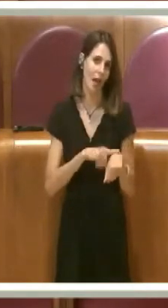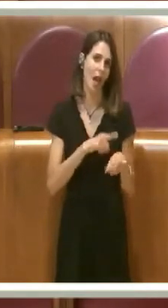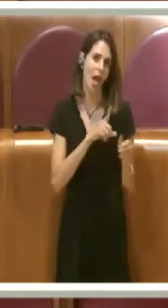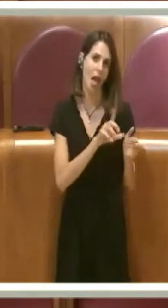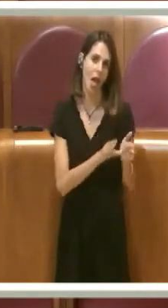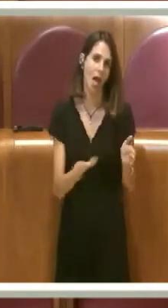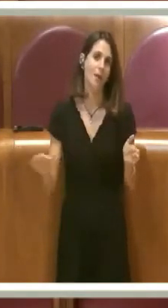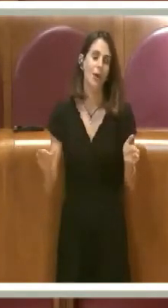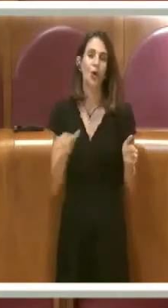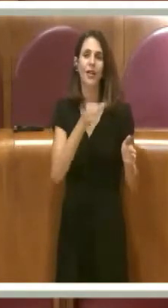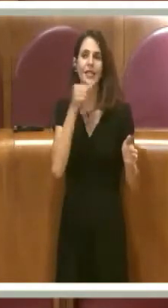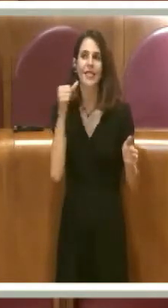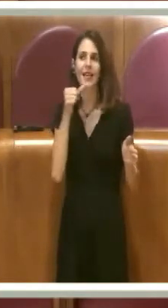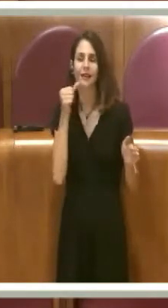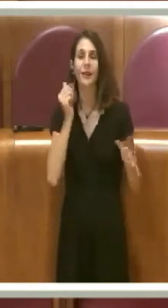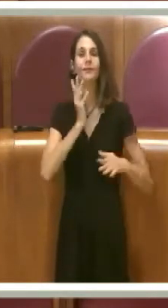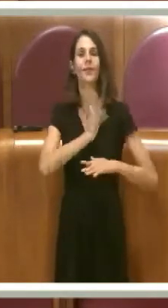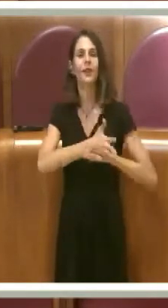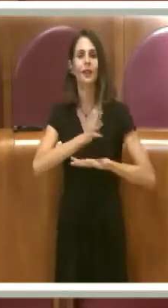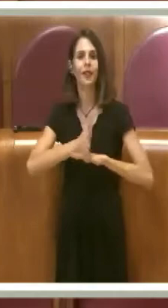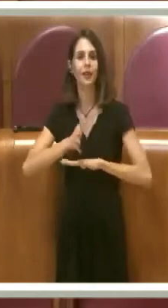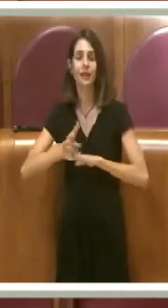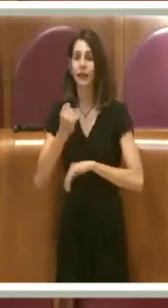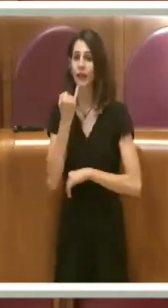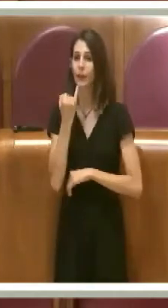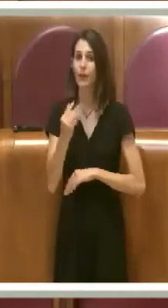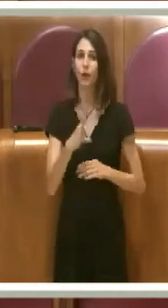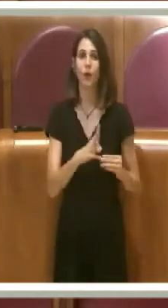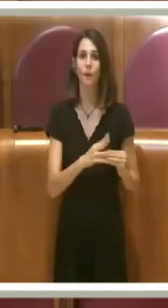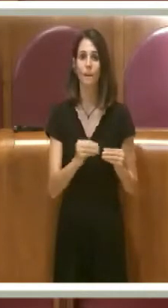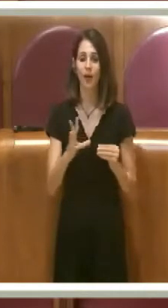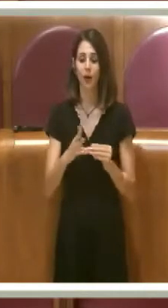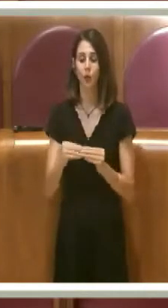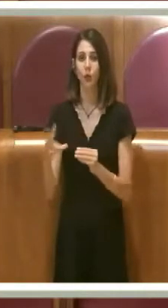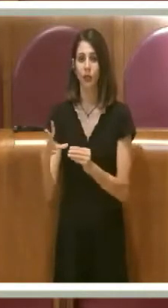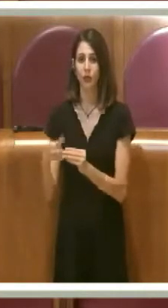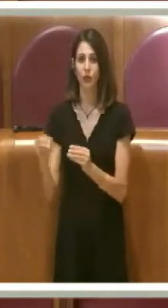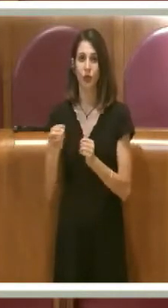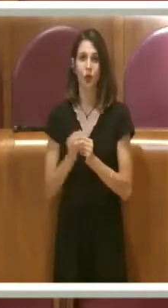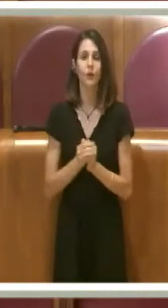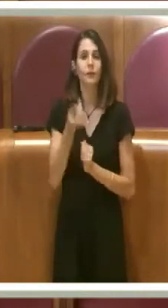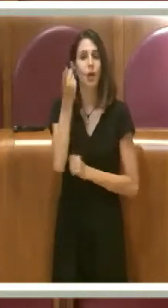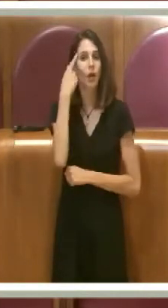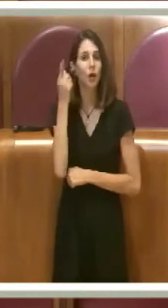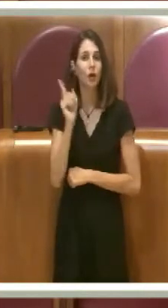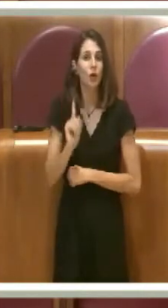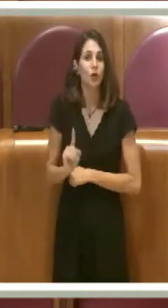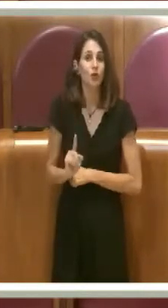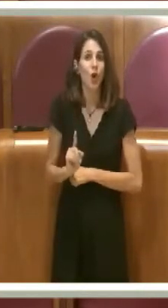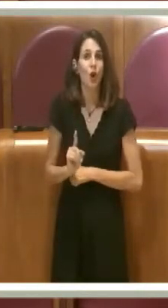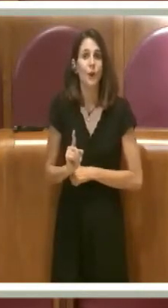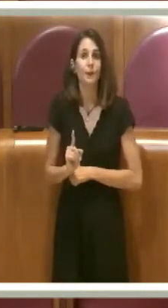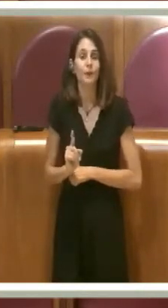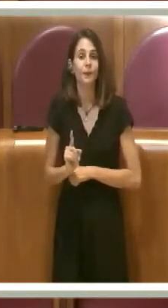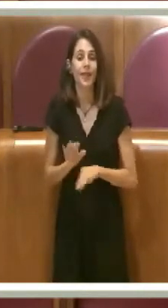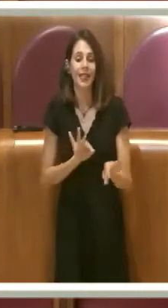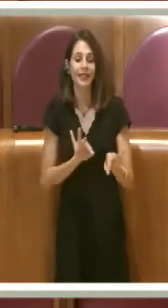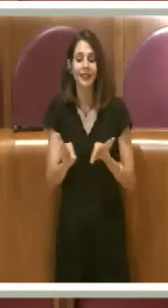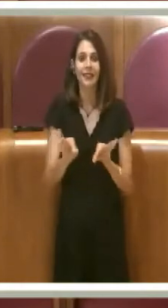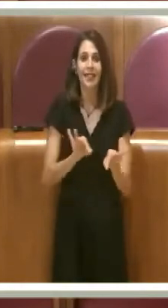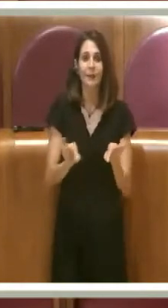piccola manutenzione, quale può essere, non so, la sistemazione di un